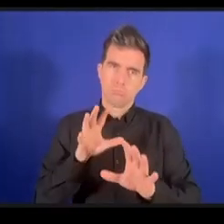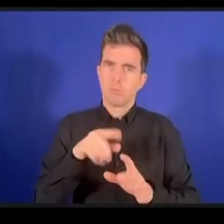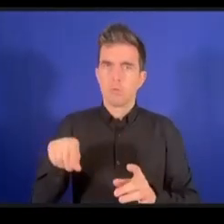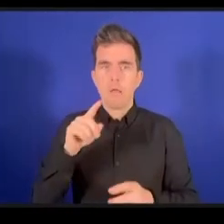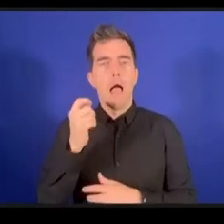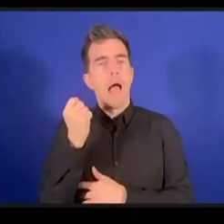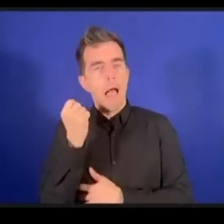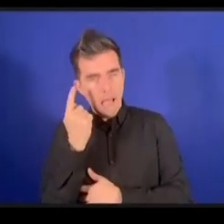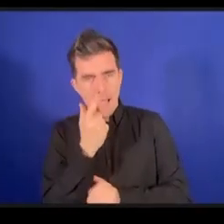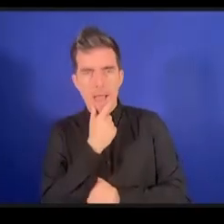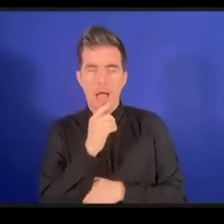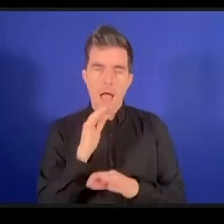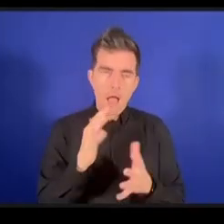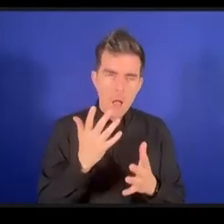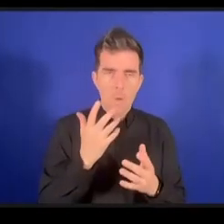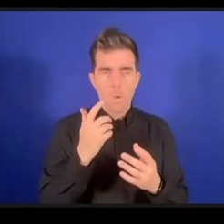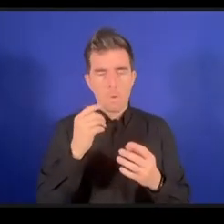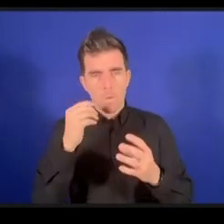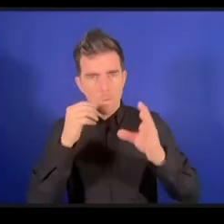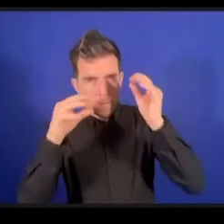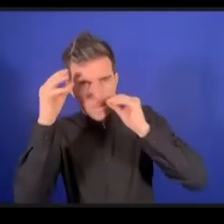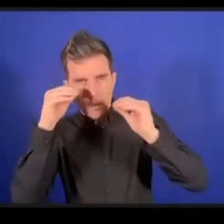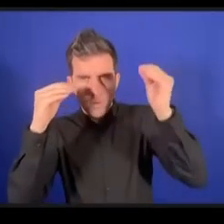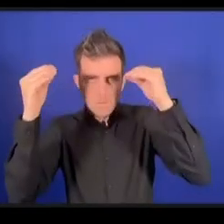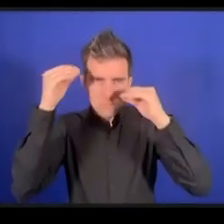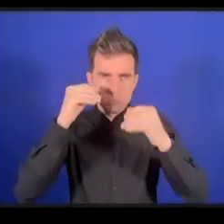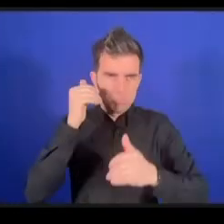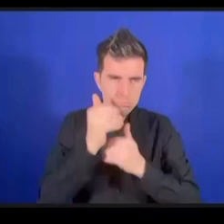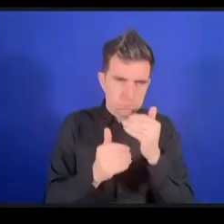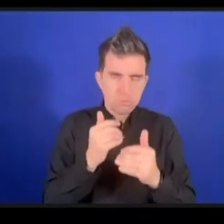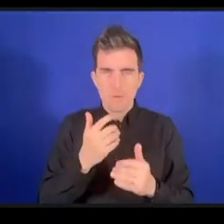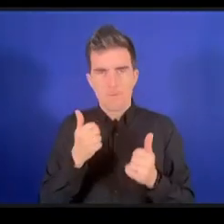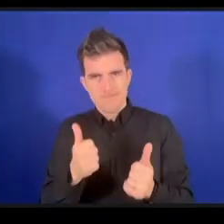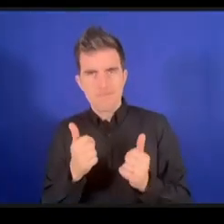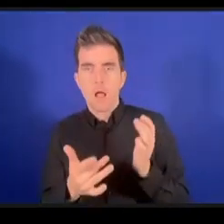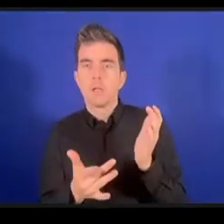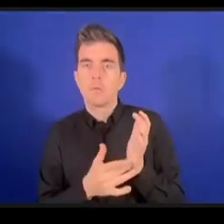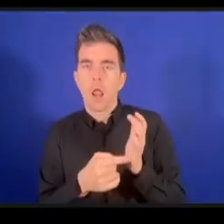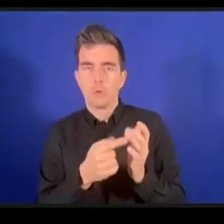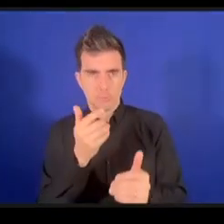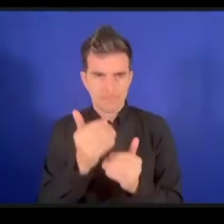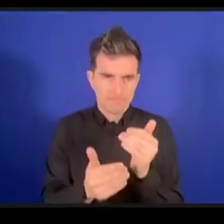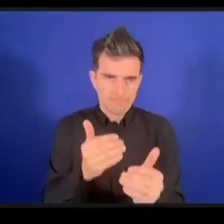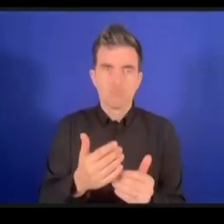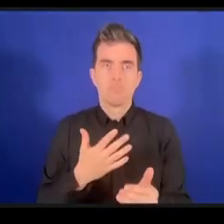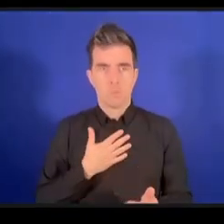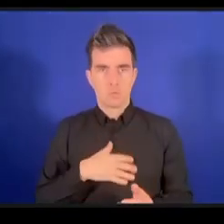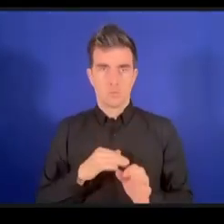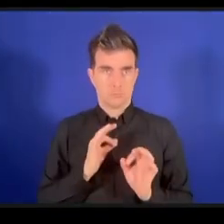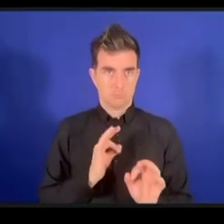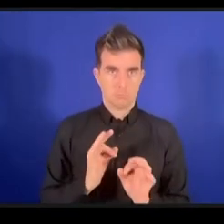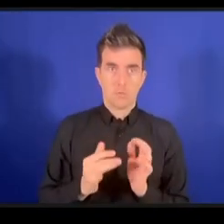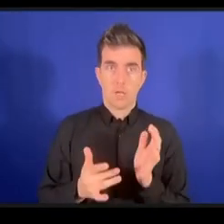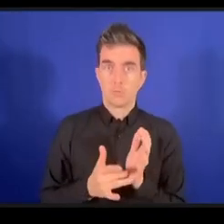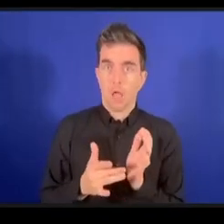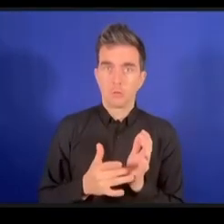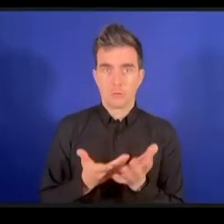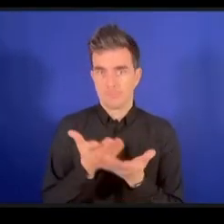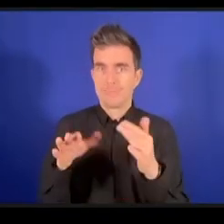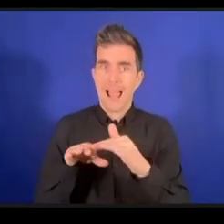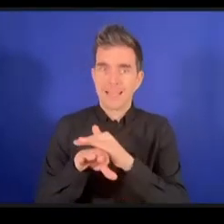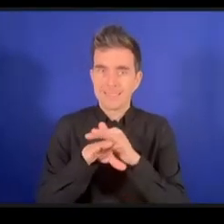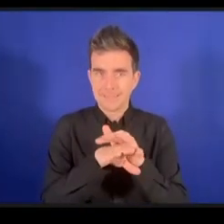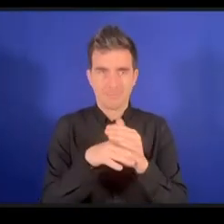احتياجات ذوي الإعاقة هي التحدث مع هؤلاء الأشخاص المعنيين إذا